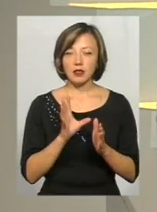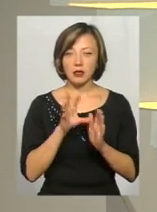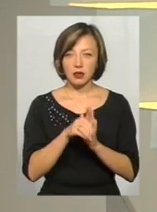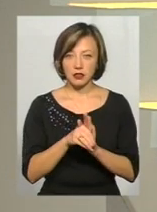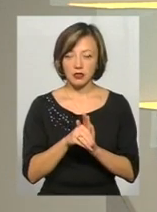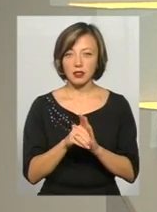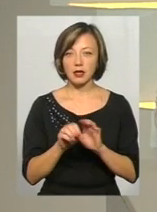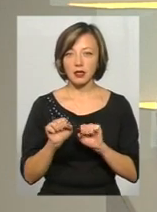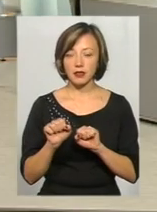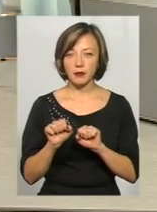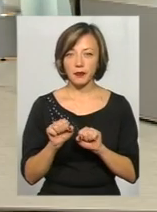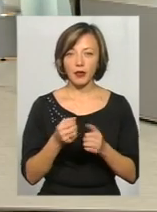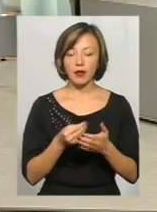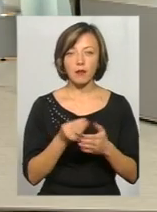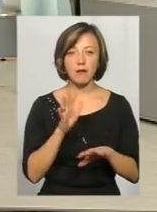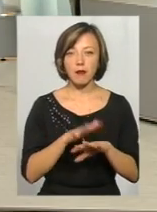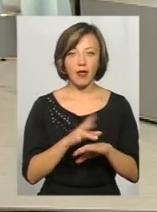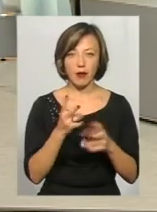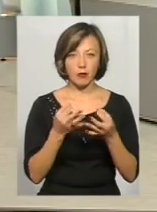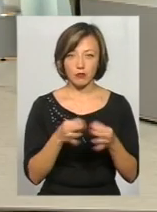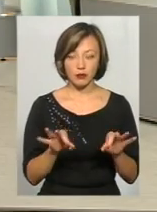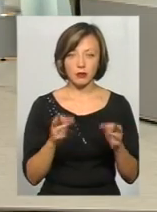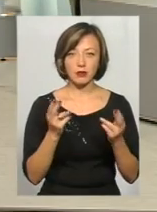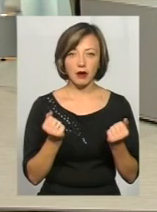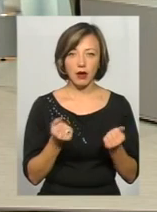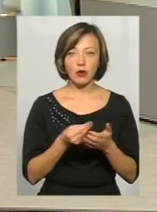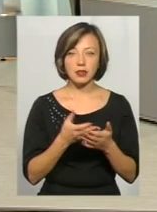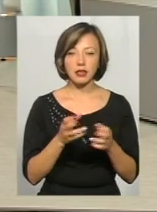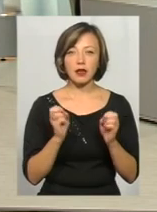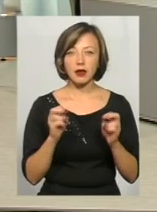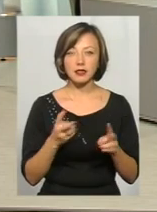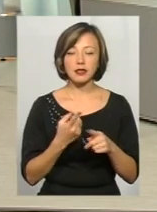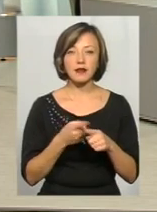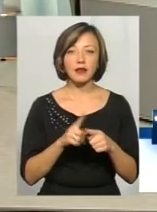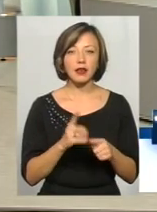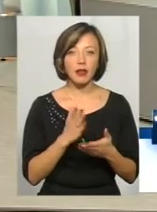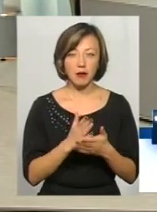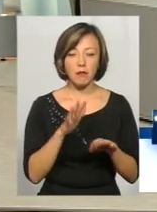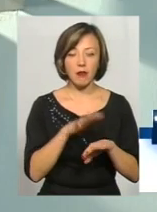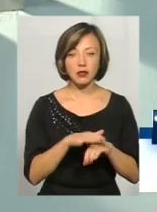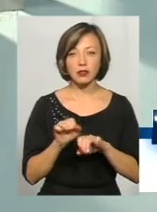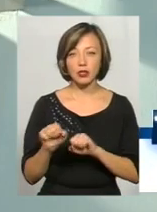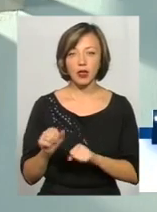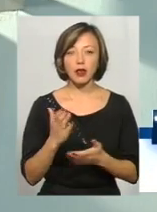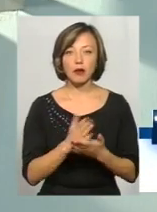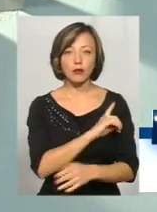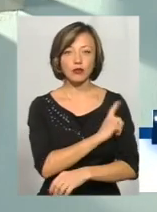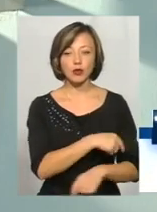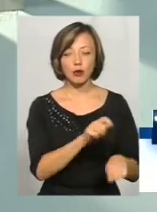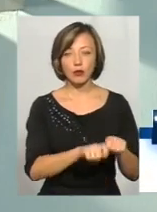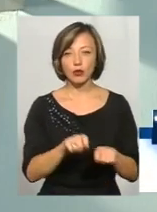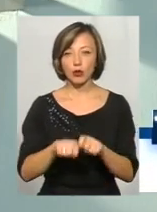етапі, яких банк не пропустить? Так, оцінка ризики. Це програмний комплекс. Є потужна моніторингна служба